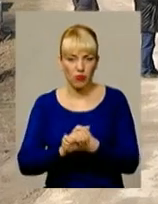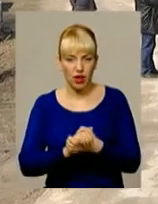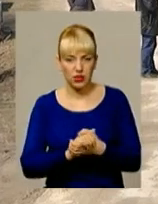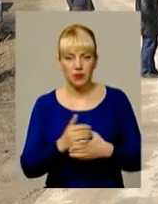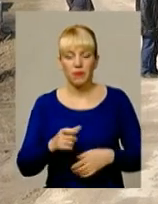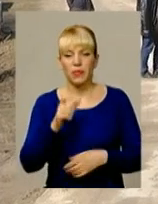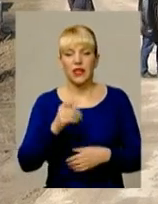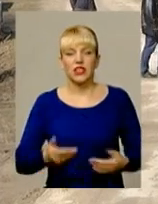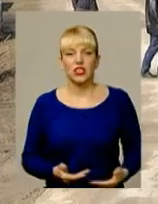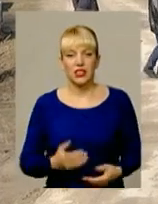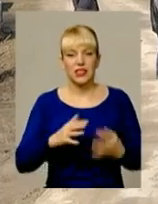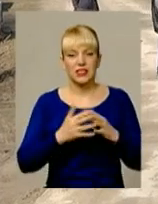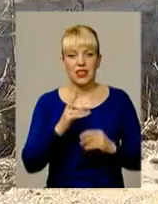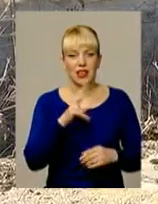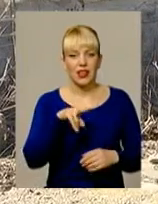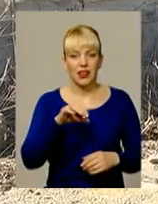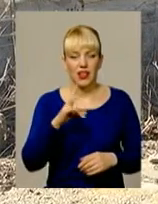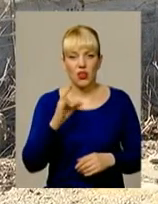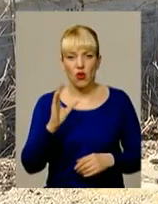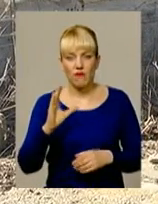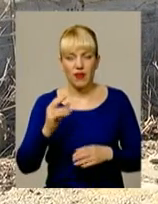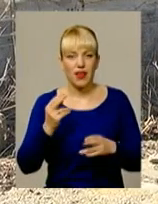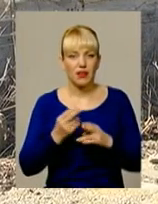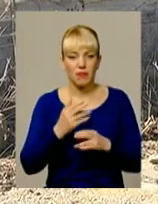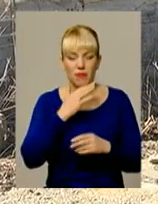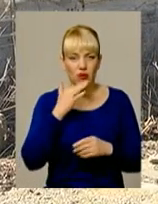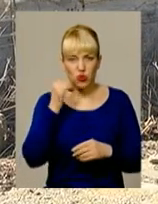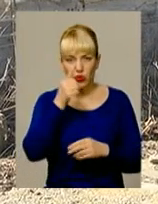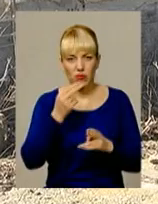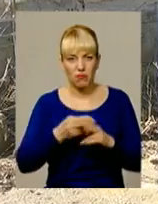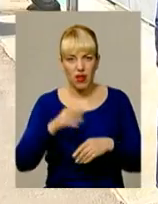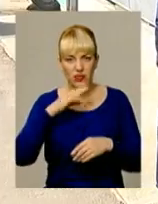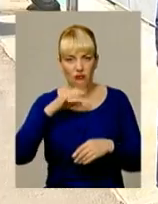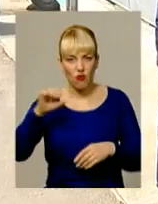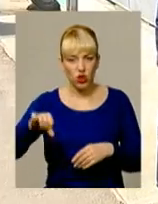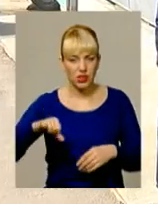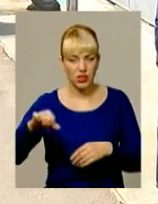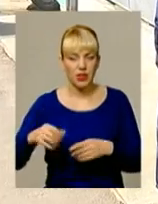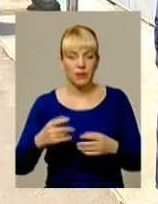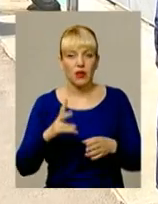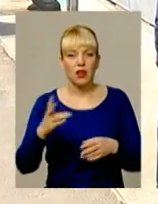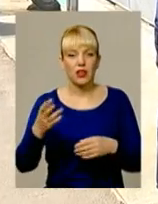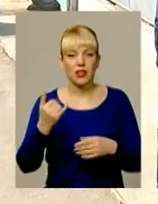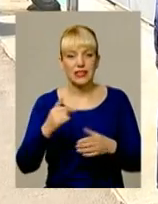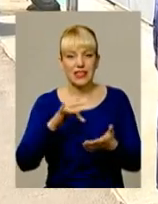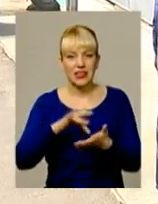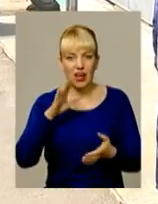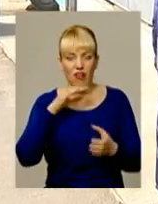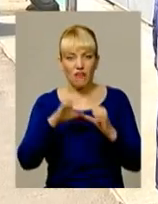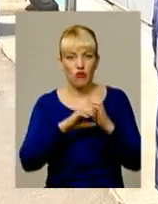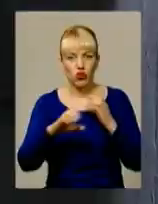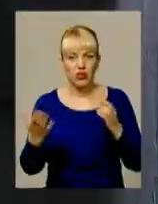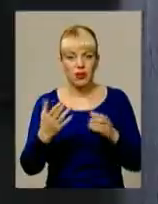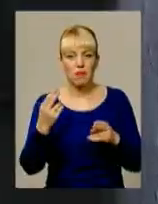Жителі села Клинове вже кілька років без води. Криниці, які колись були повними, зараз майже висохли. А центрального водогону, який би